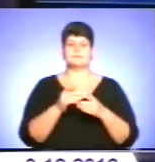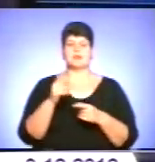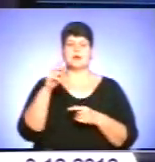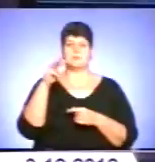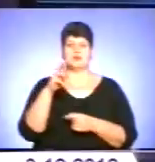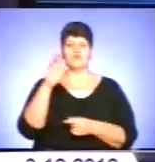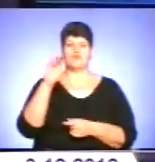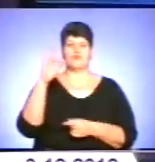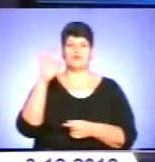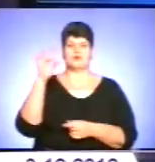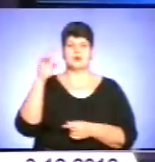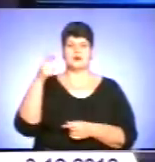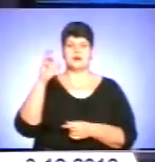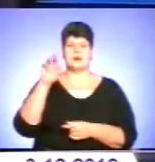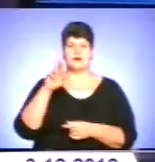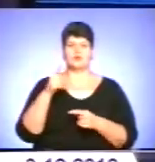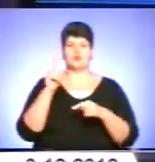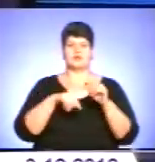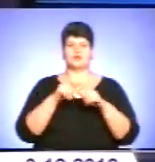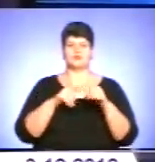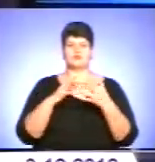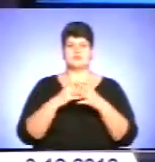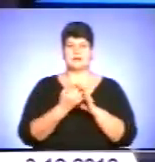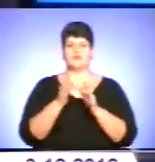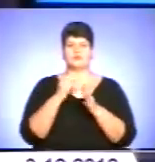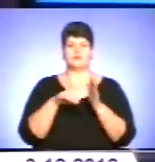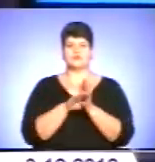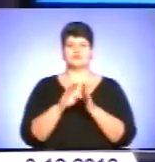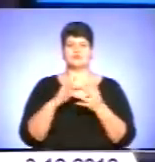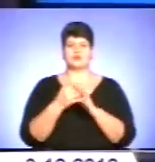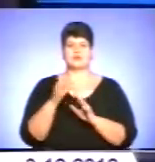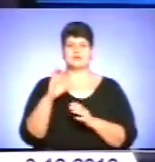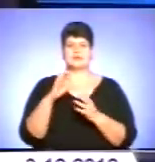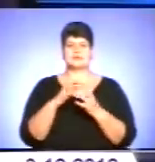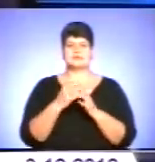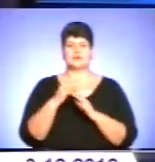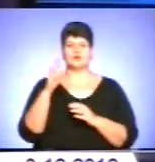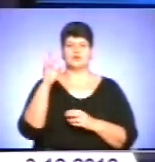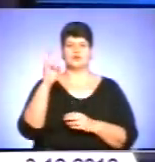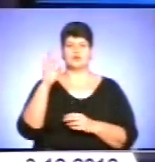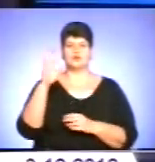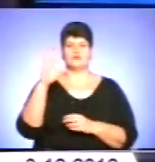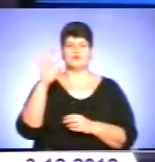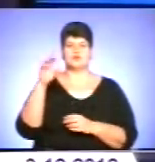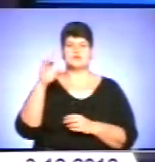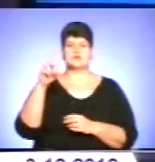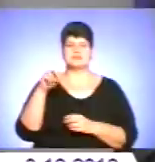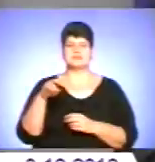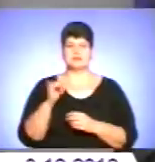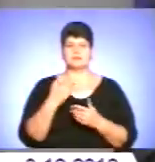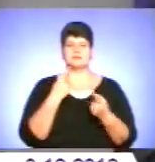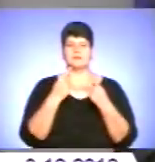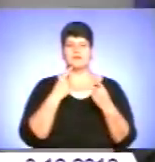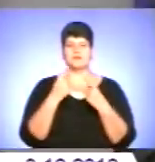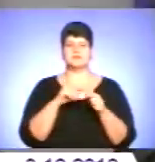директору нашого театру у його рідному селі Новосілці Підволочиського району. Про це ми поговоримо з гостем суддії, заступником